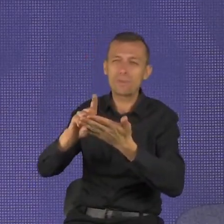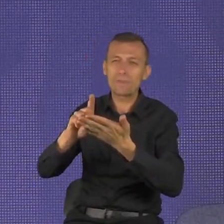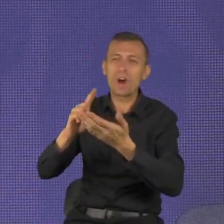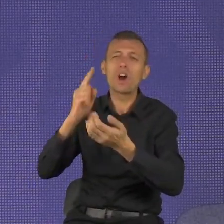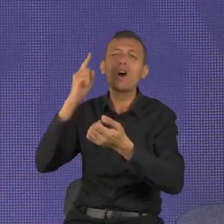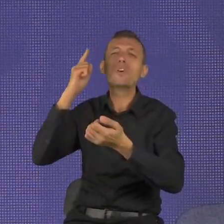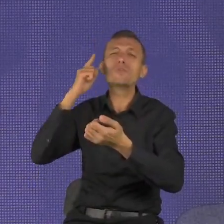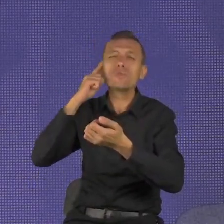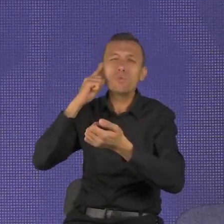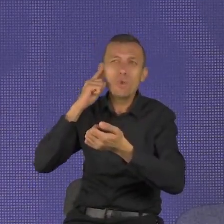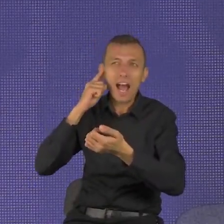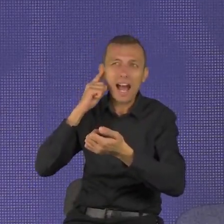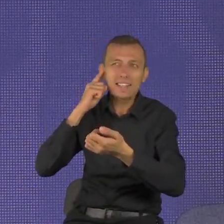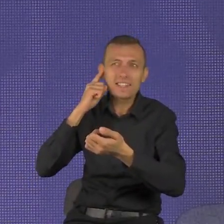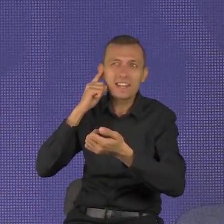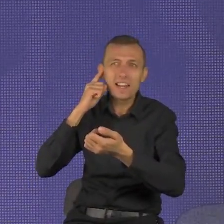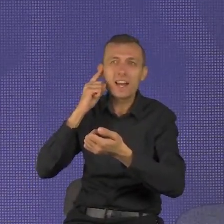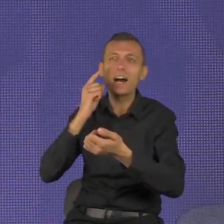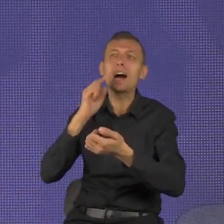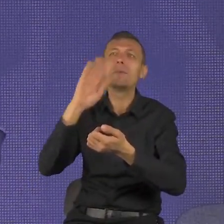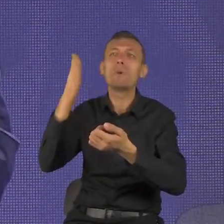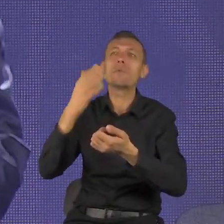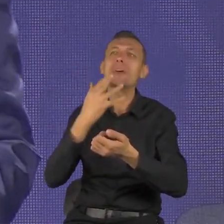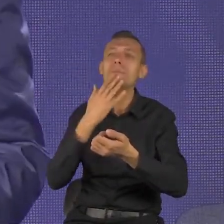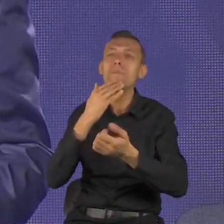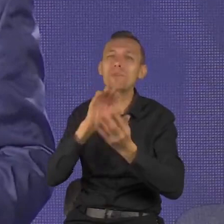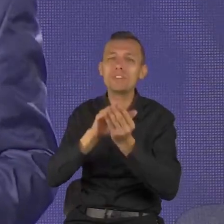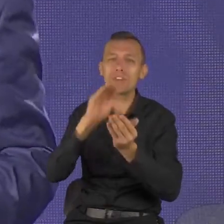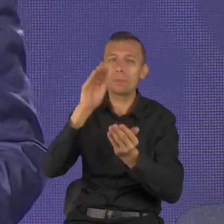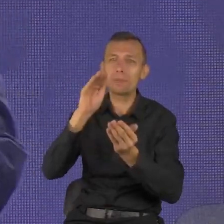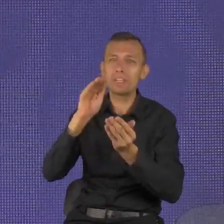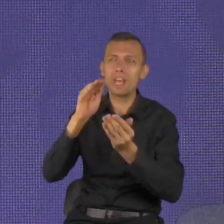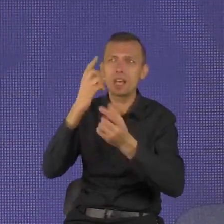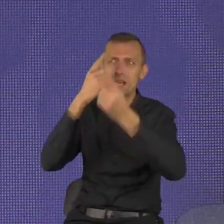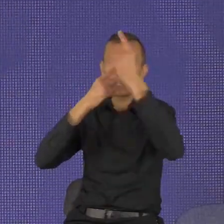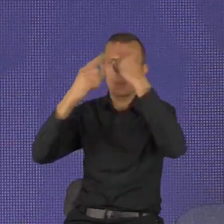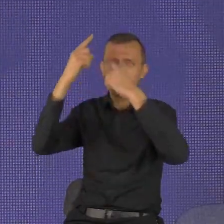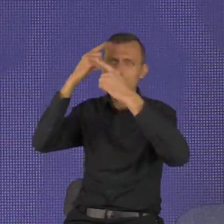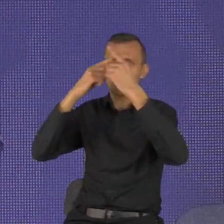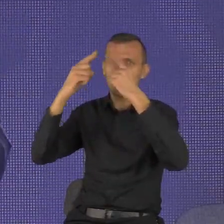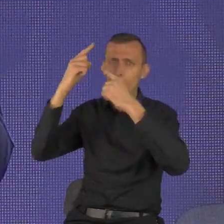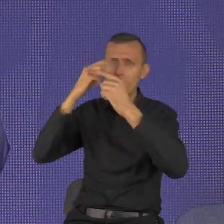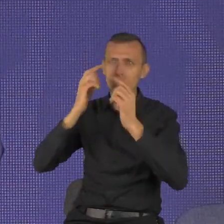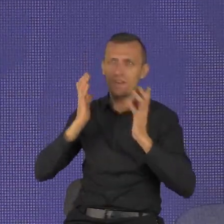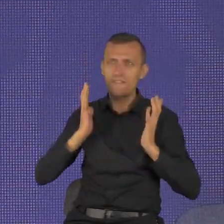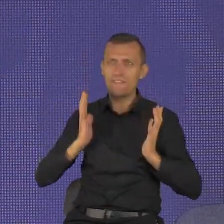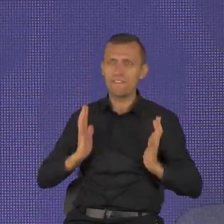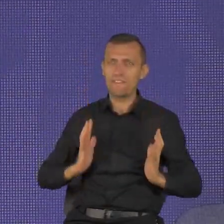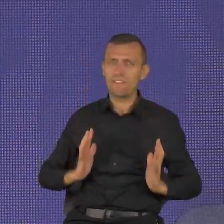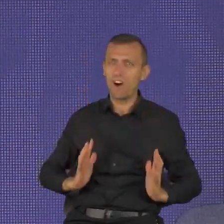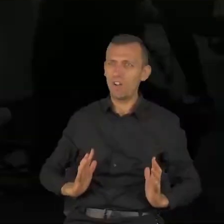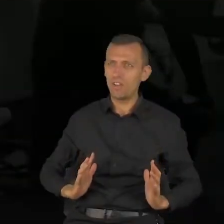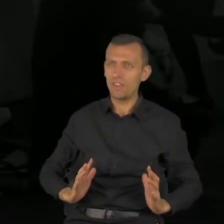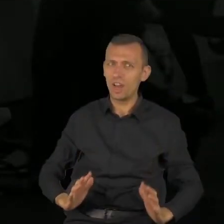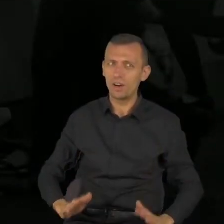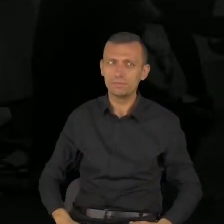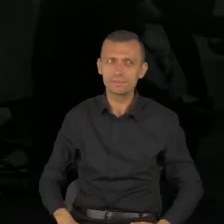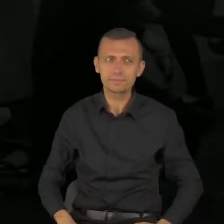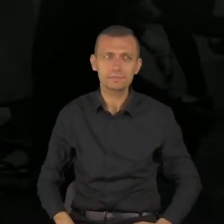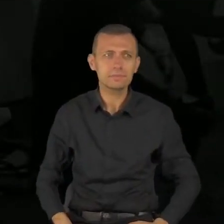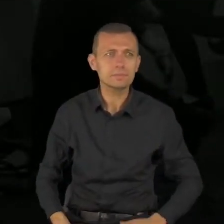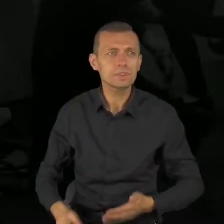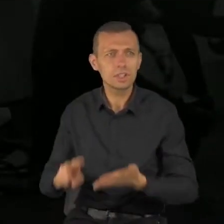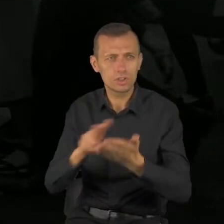Pośpiech w słuchaniu i powolność w mówieniu. W Księdze Kaznodziei czytamy. Nie bądź prędki w